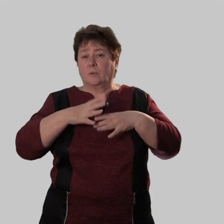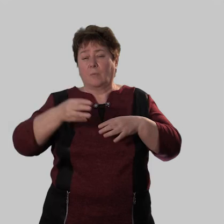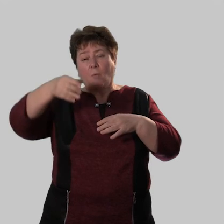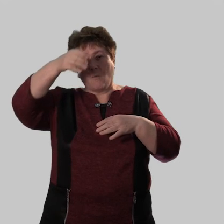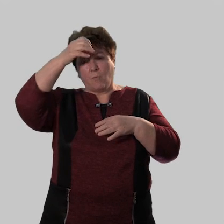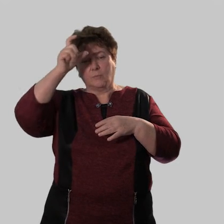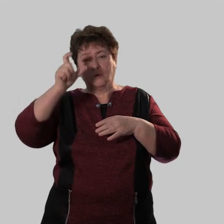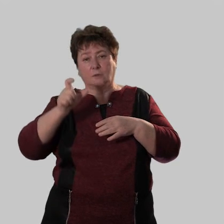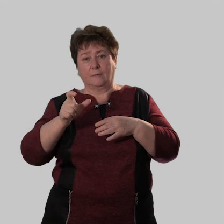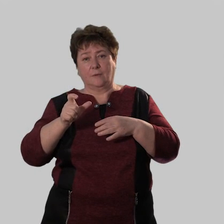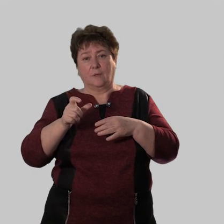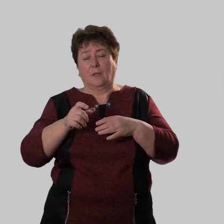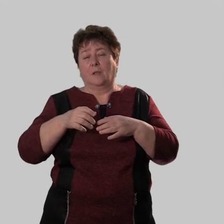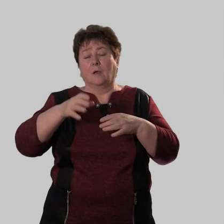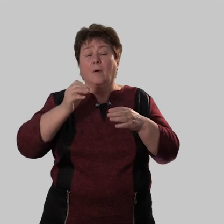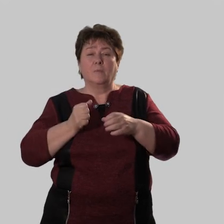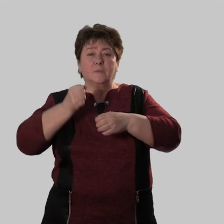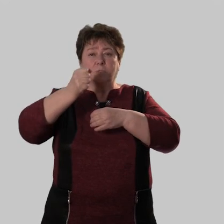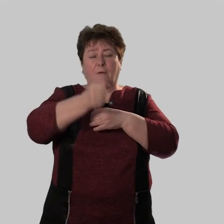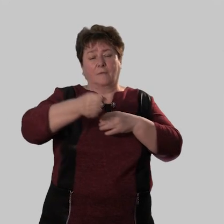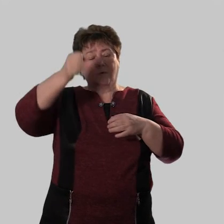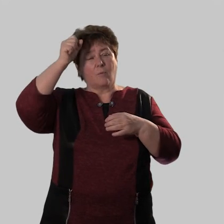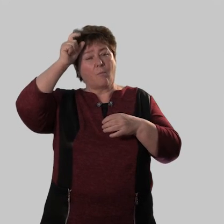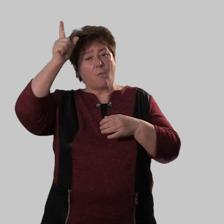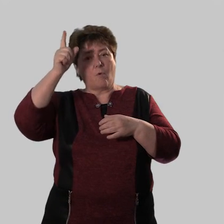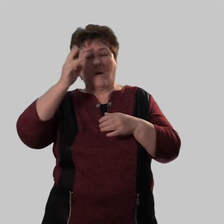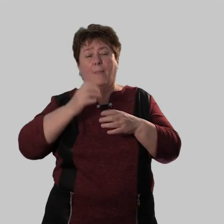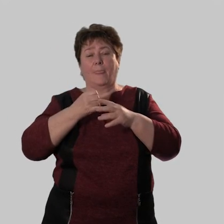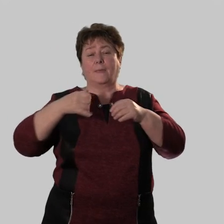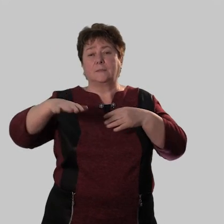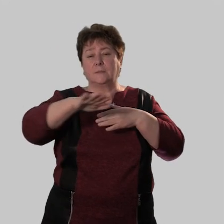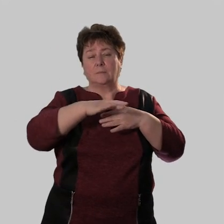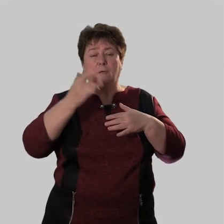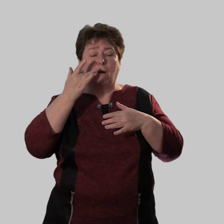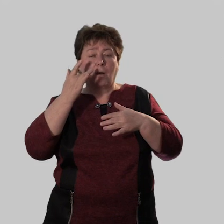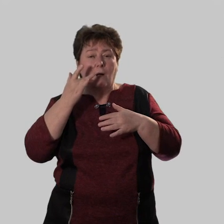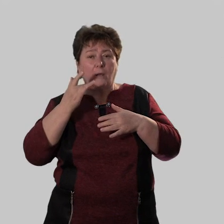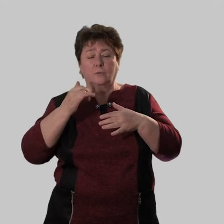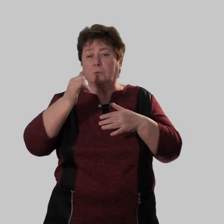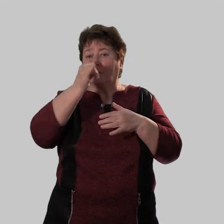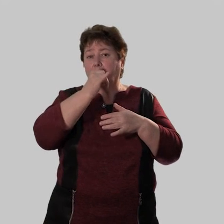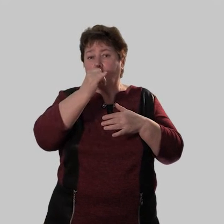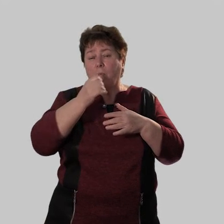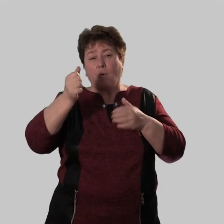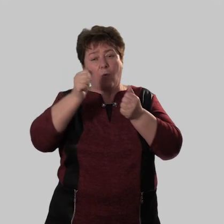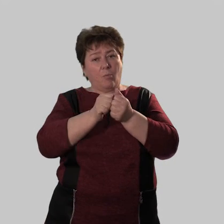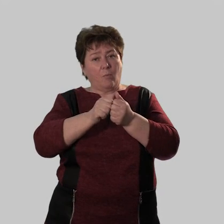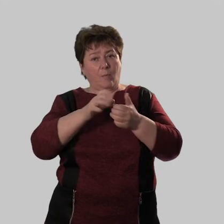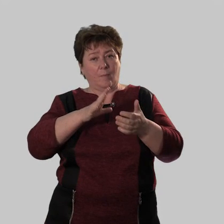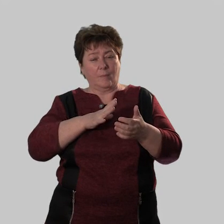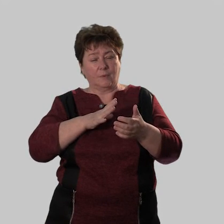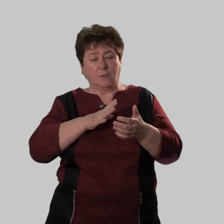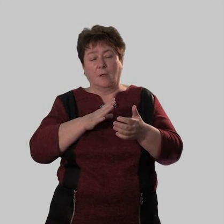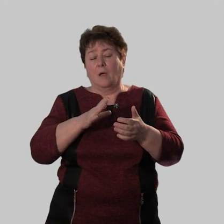не просто мудрым человеком, а ставленником Бога на земле, который по определению не мог быть